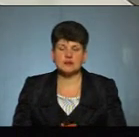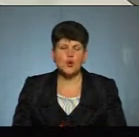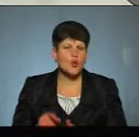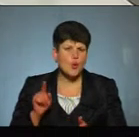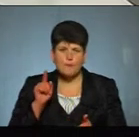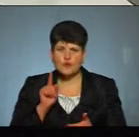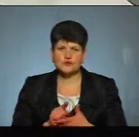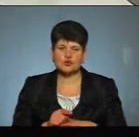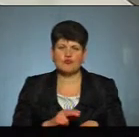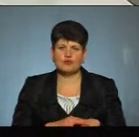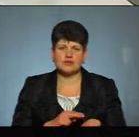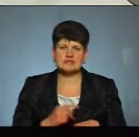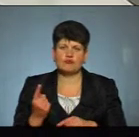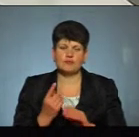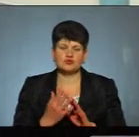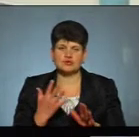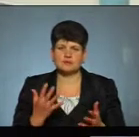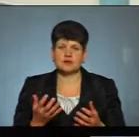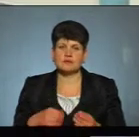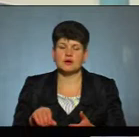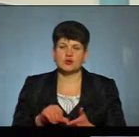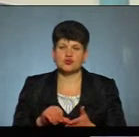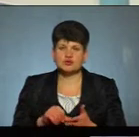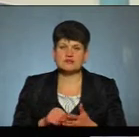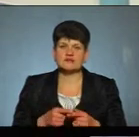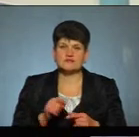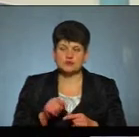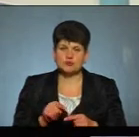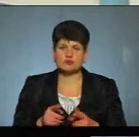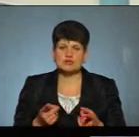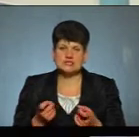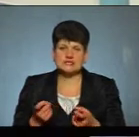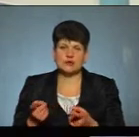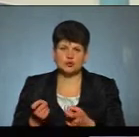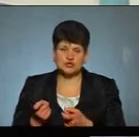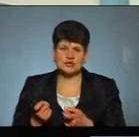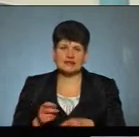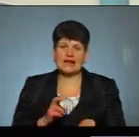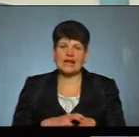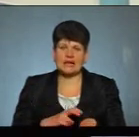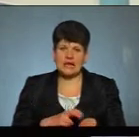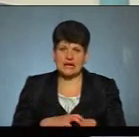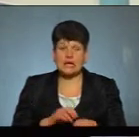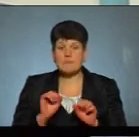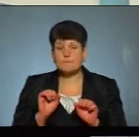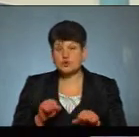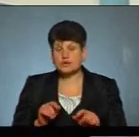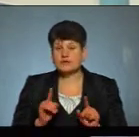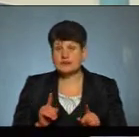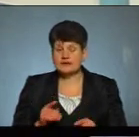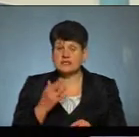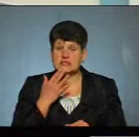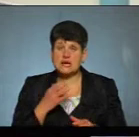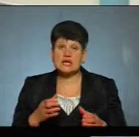'язково поліція, в першу чергу, бере участь в цих контрольно-пропускних пунктах, будуть залучатися лікарі, можливо, національна гвардія,